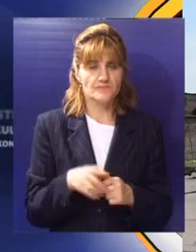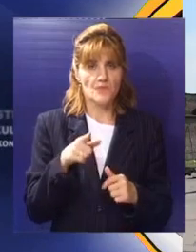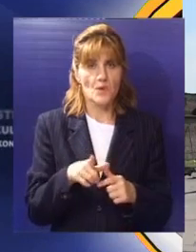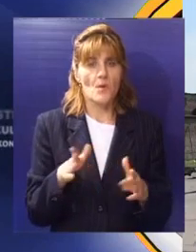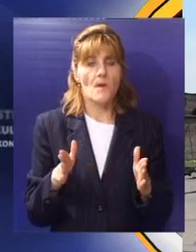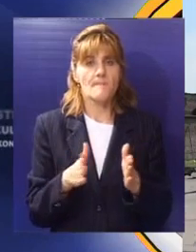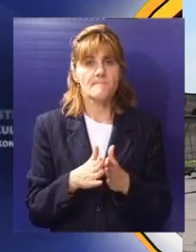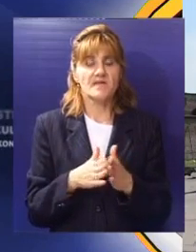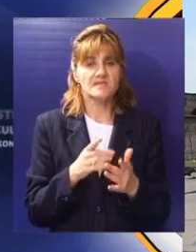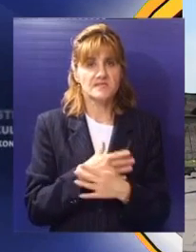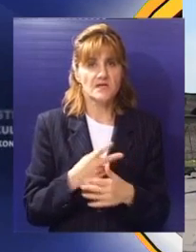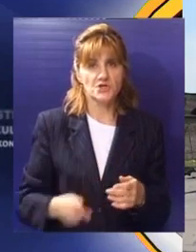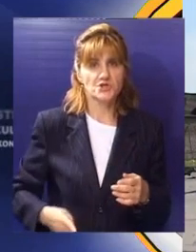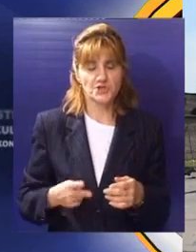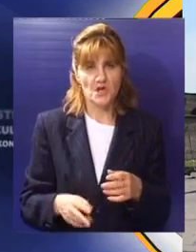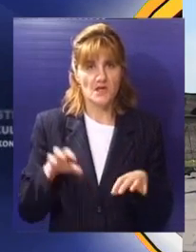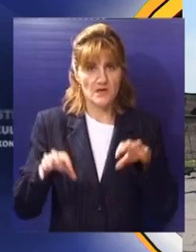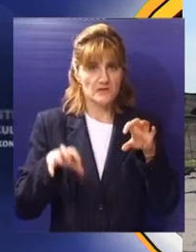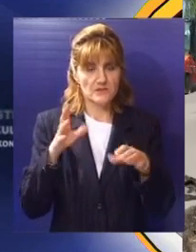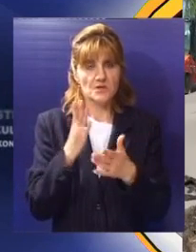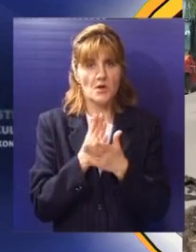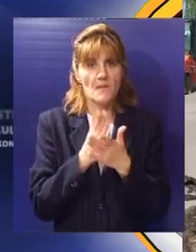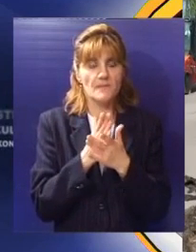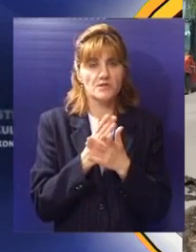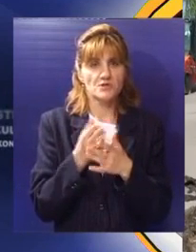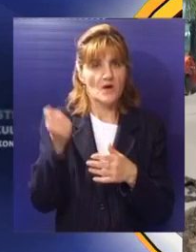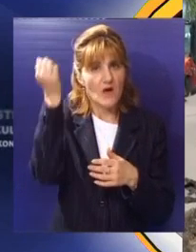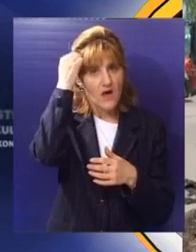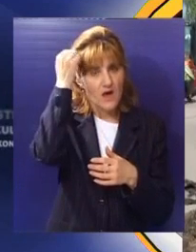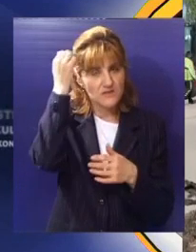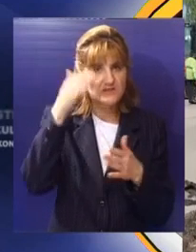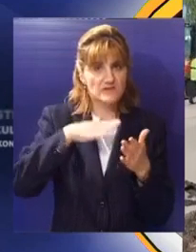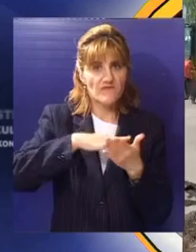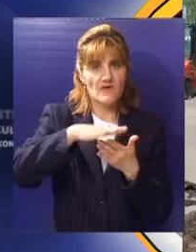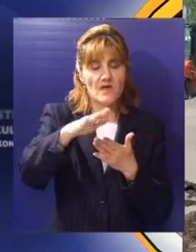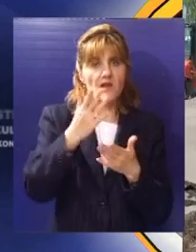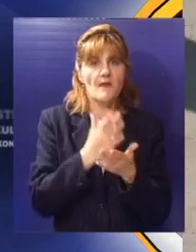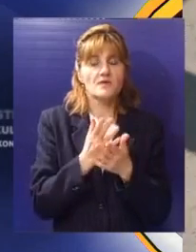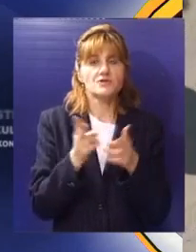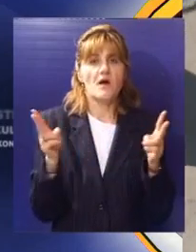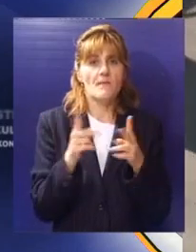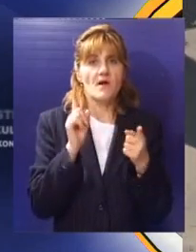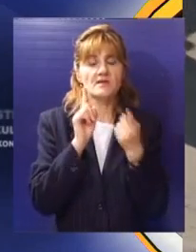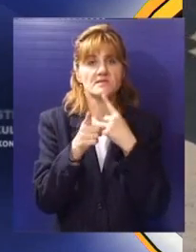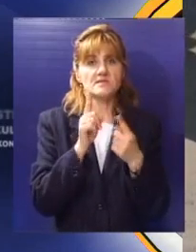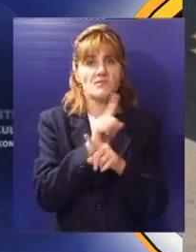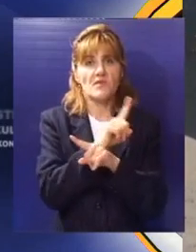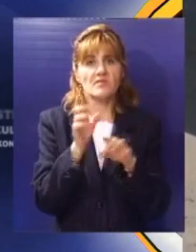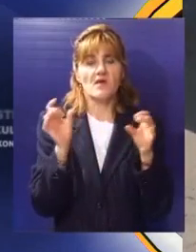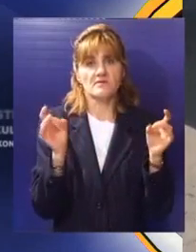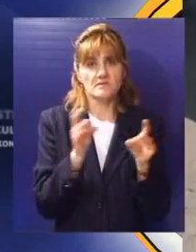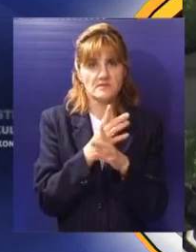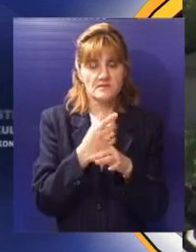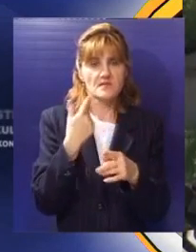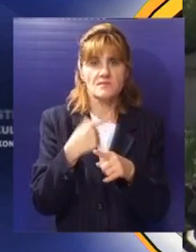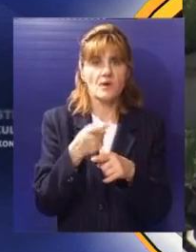U mesnoj zajednici željezničko naselje kažu da asfaltiranjem raskrsnice kod Majšanskog mosta će se smanjiti broj saobraćajnih nezgoda.